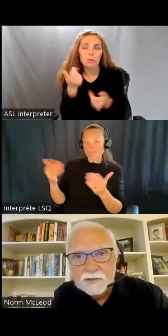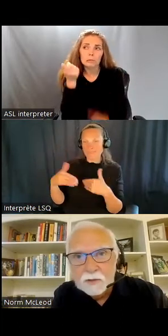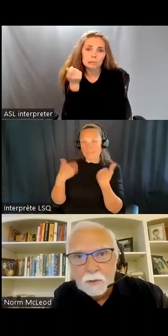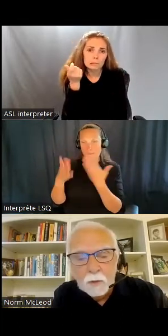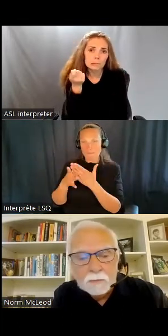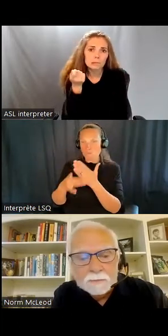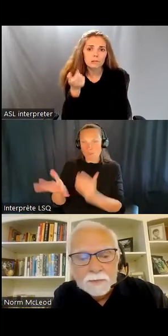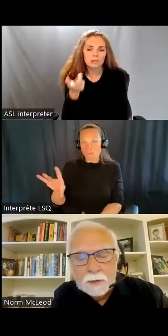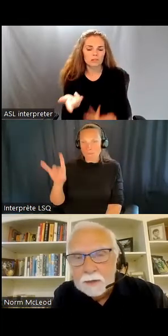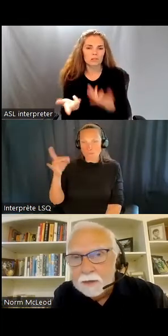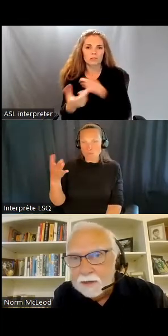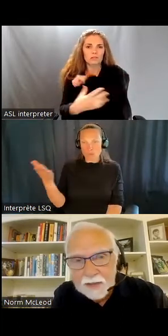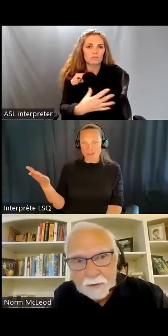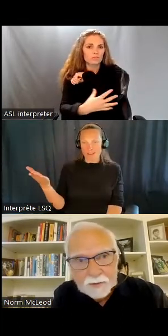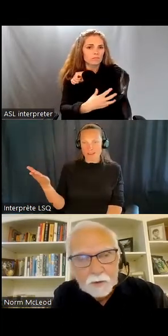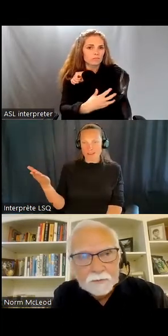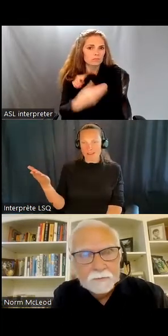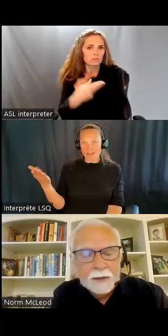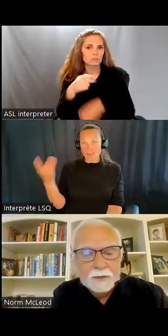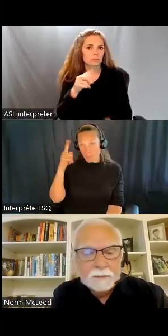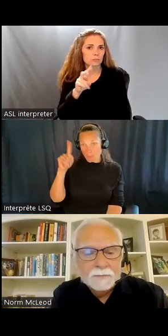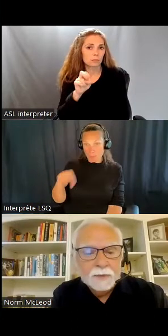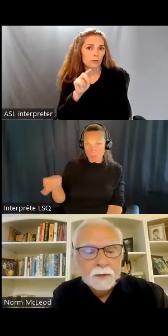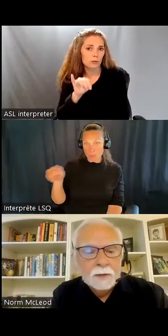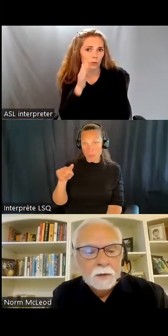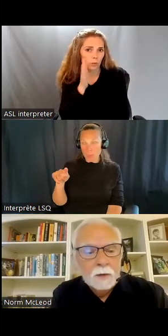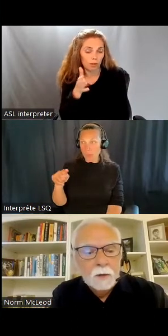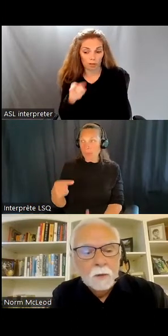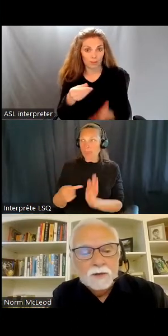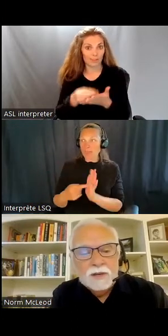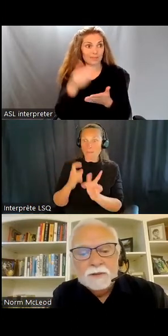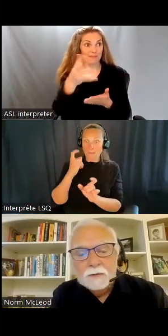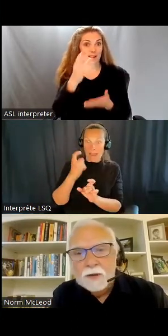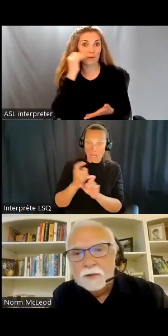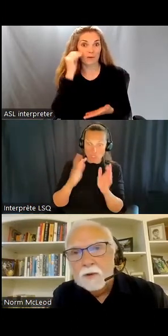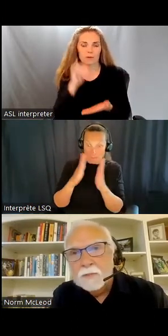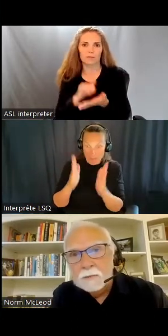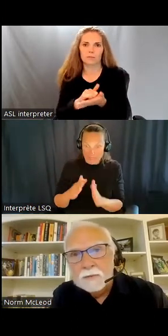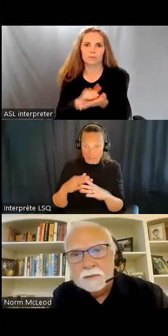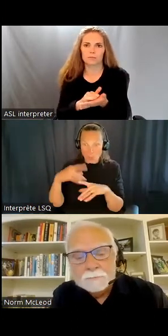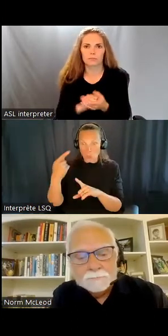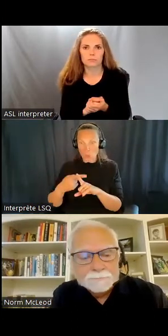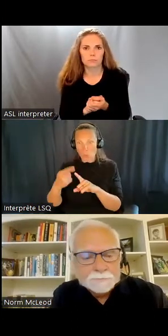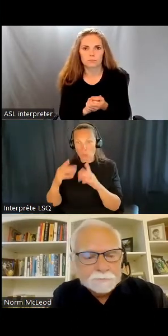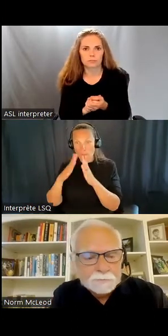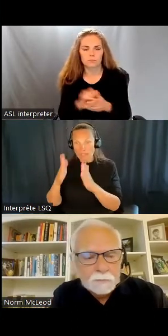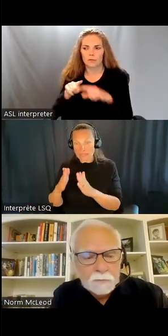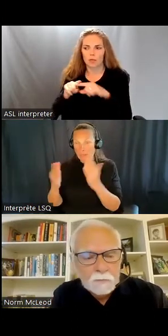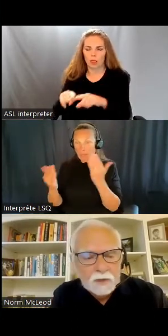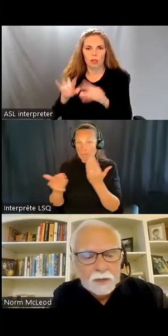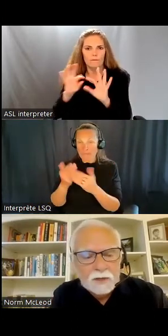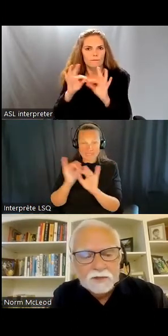ça rend presque impossible pour ces personnes d'acheter ou de louer leur propre maison sauf avec du soutien de leur famille.